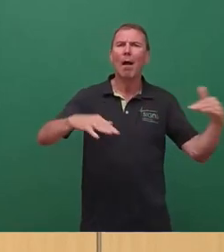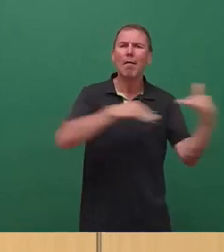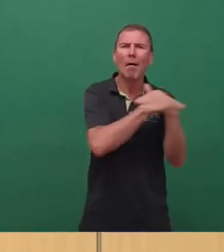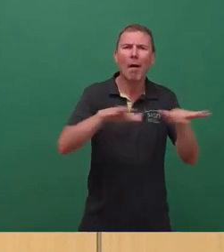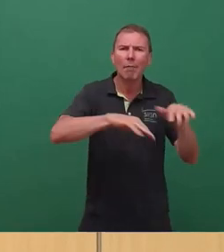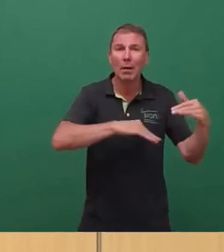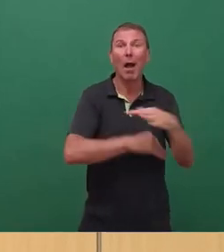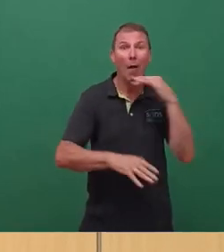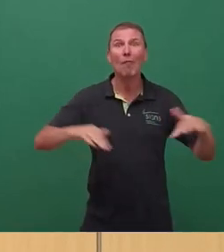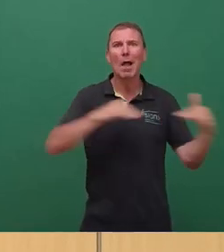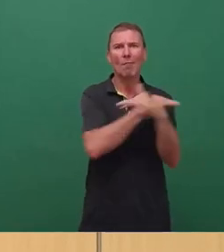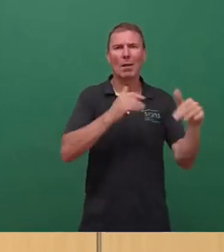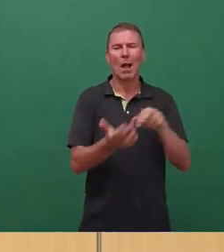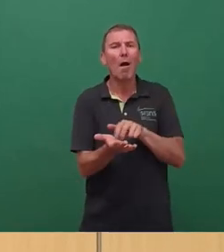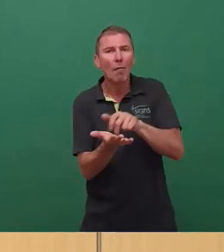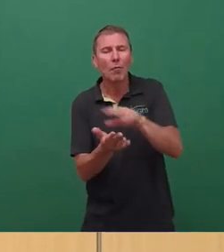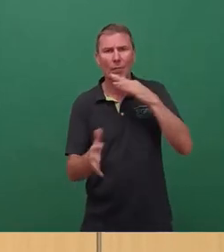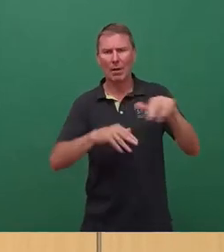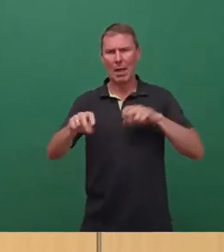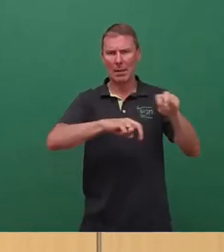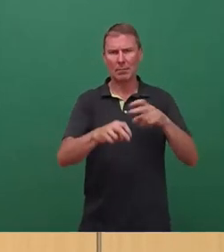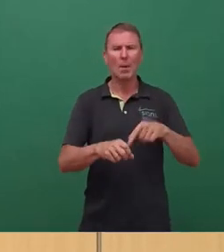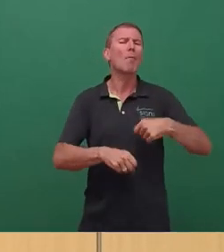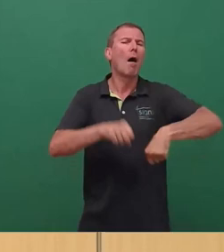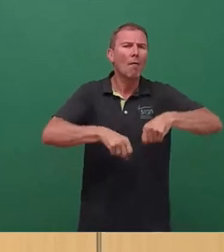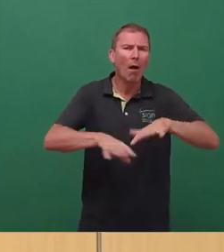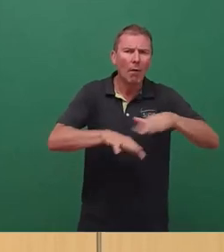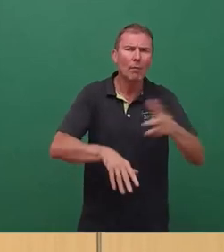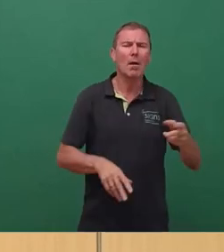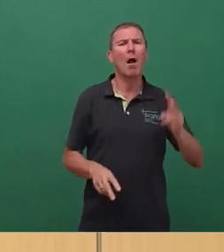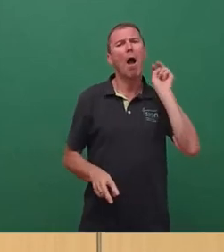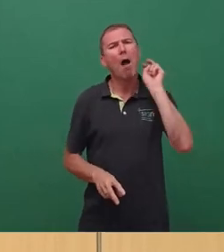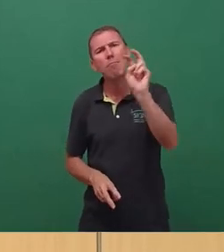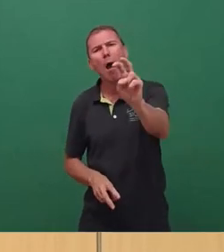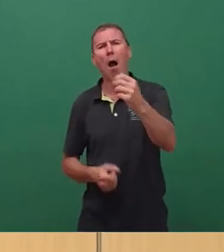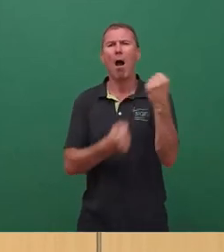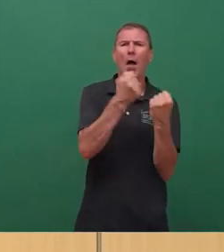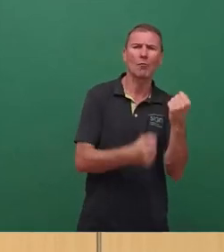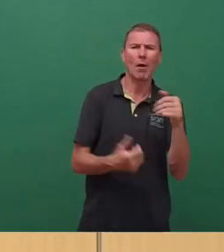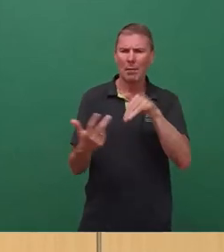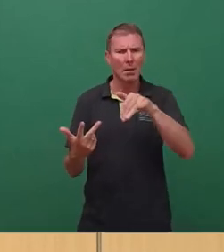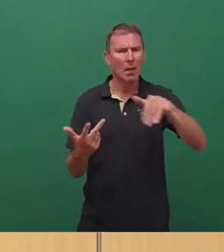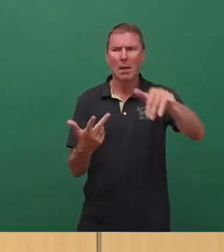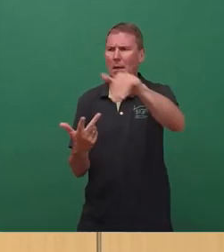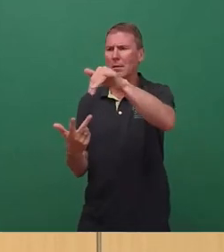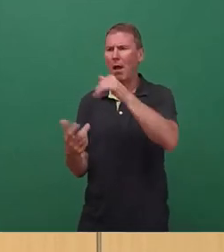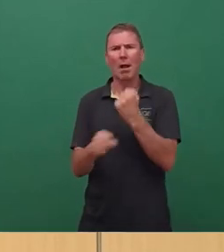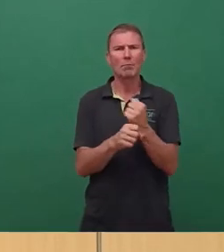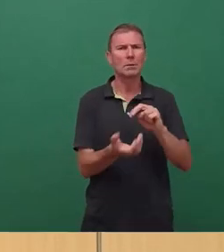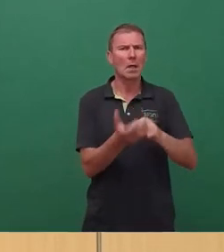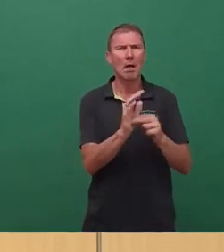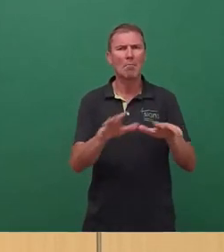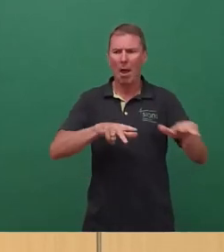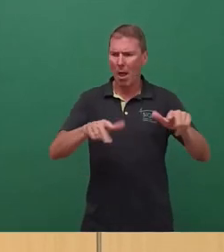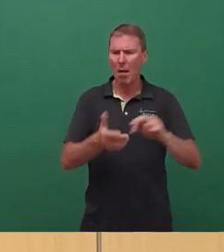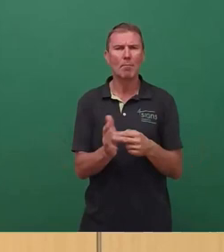Verkehr, hauptsächlich Fußverkehr, aber auch Fahrradverkehr, Bahnverkehr, Autoverkehr. Das muss alles geplant sein. Und